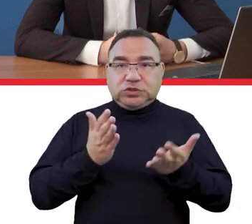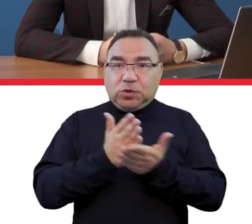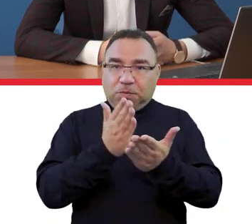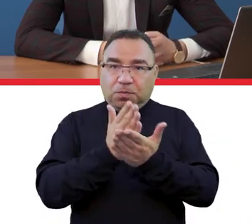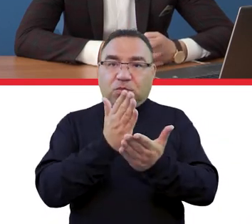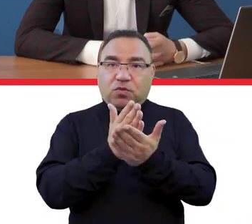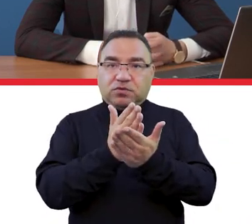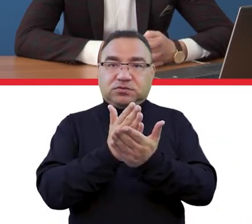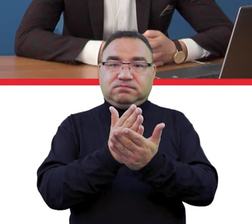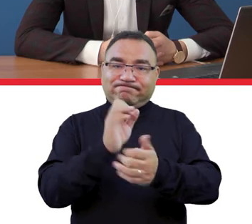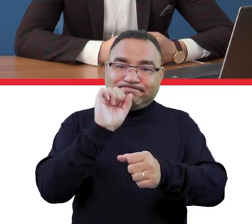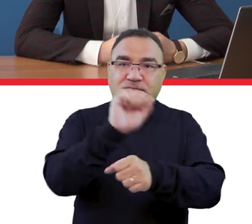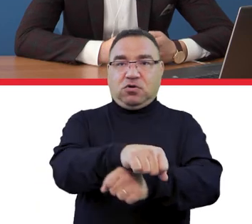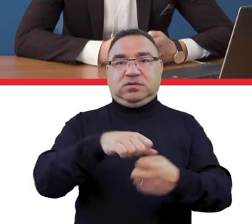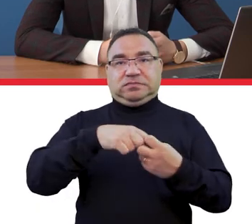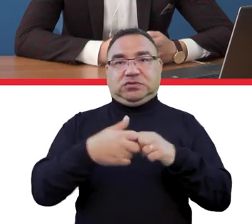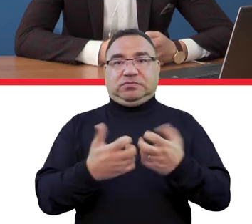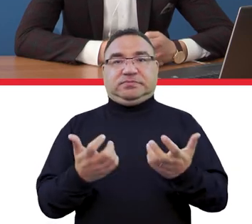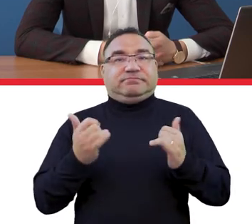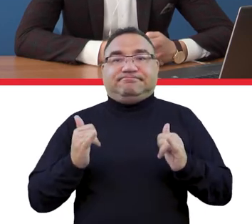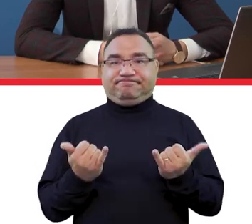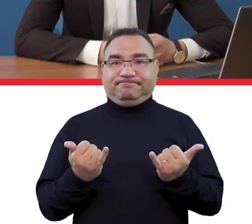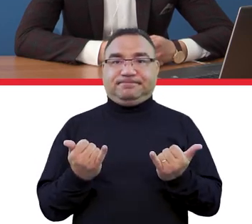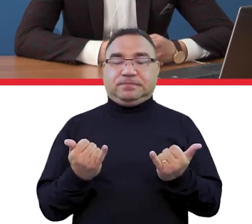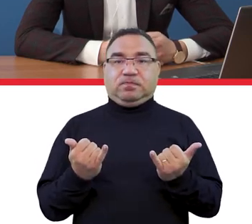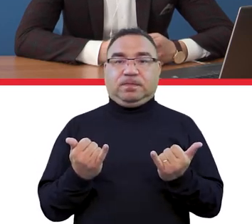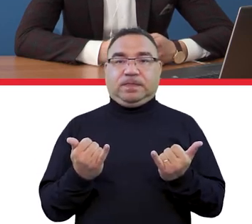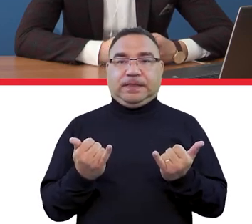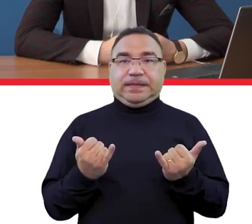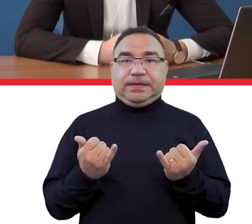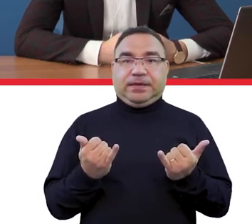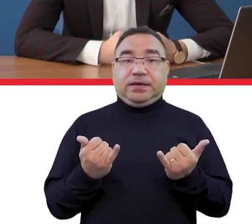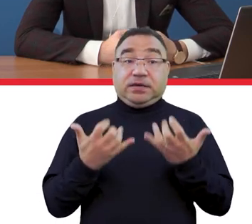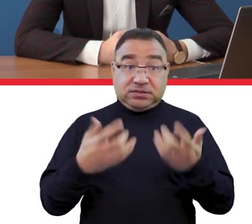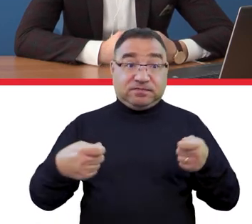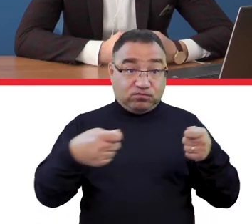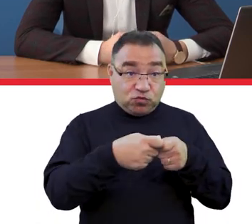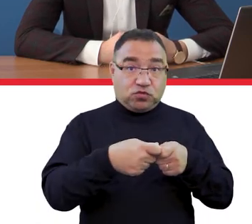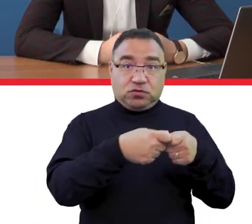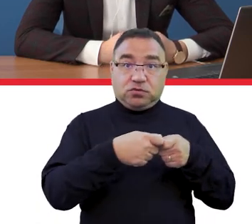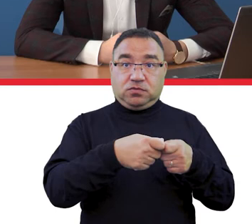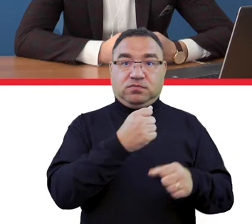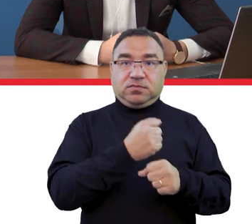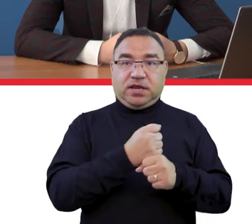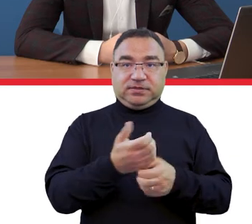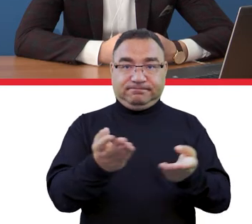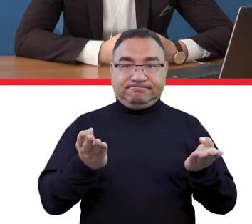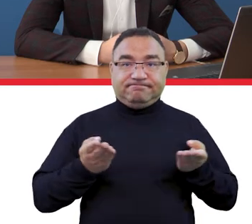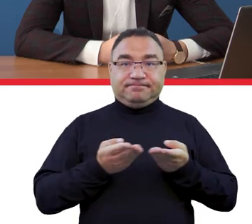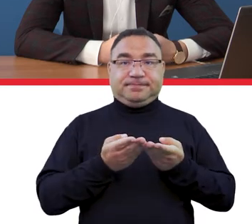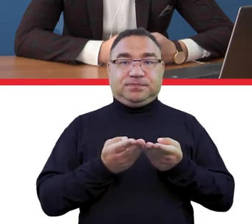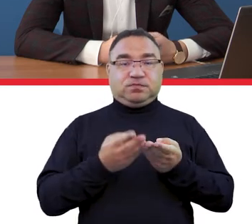pokonać tego typu problemy, ale tutaj też liczę na współpracę i taką